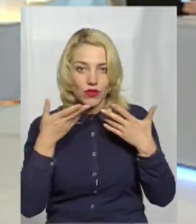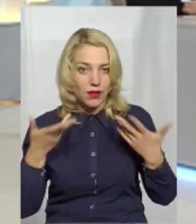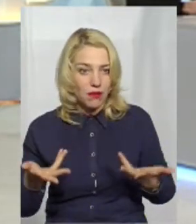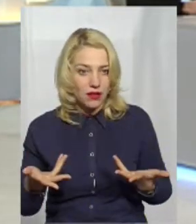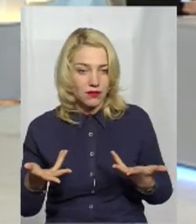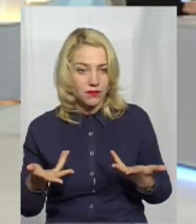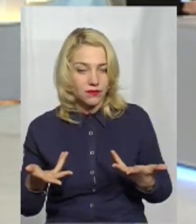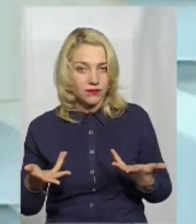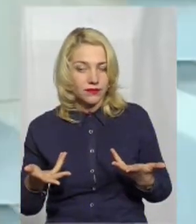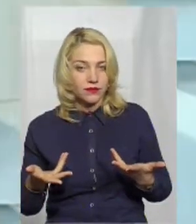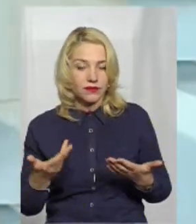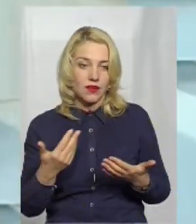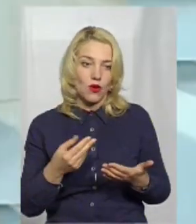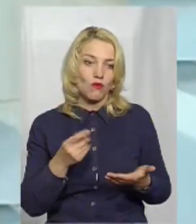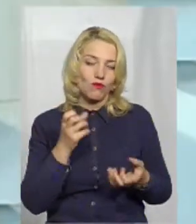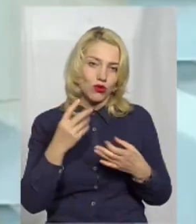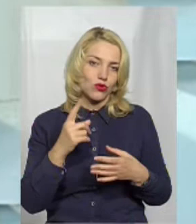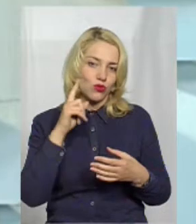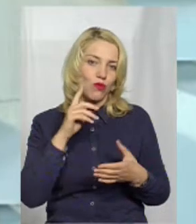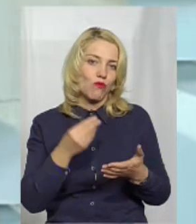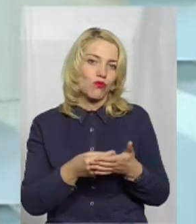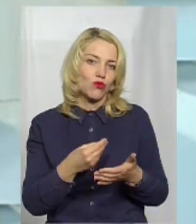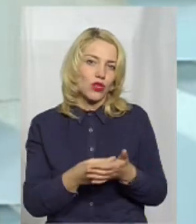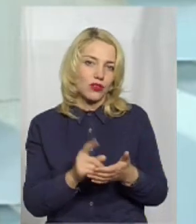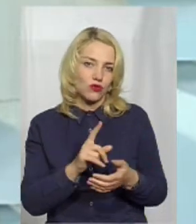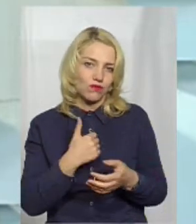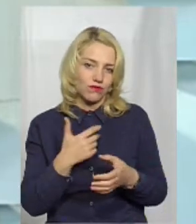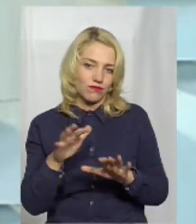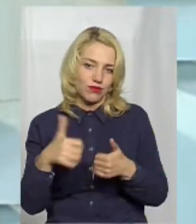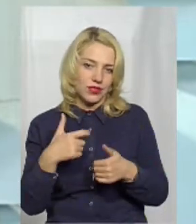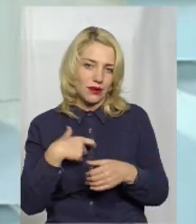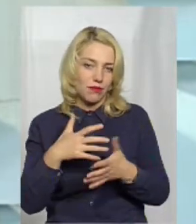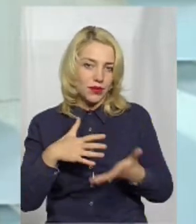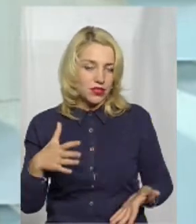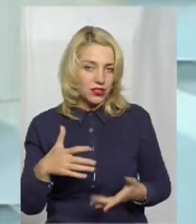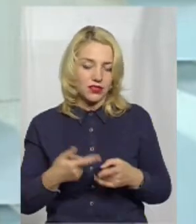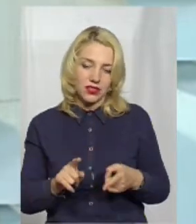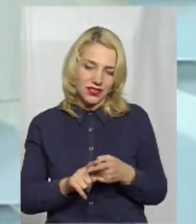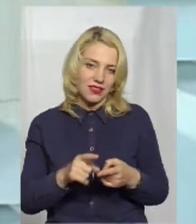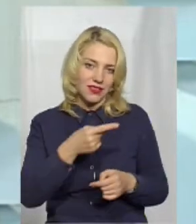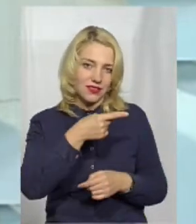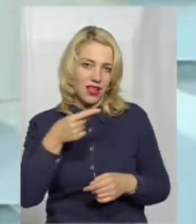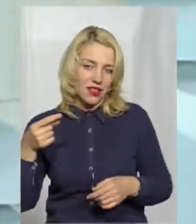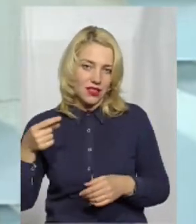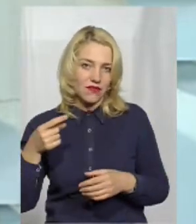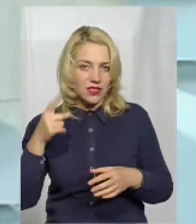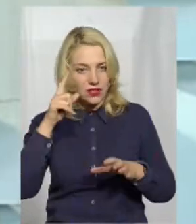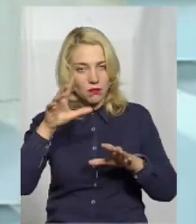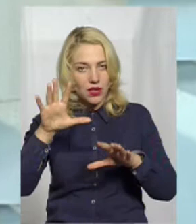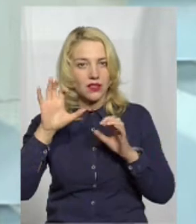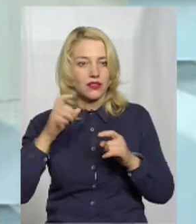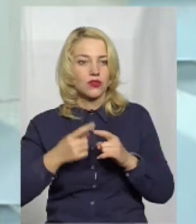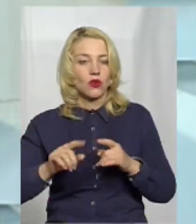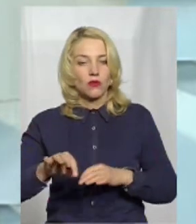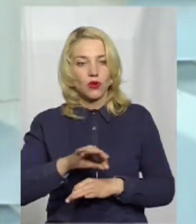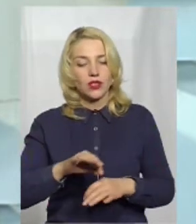хотіли б отримати якнайбільше. Це вже якісь такі негативні аспекти накладаються на сприйняття проєкту.